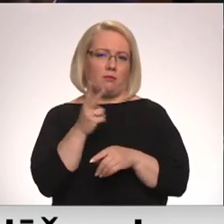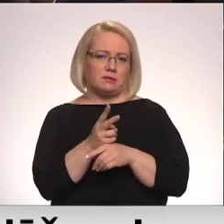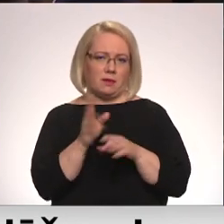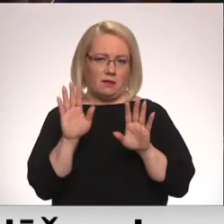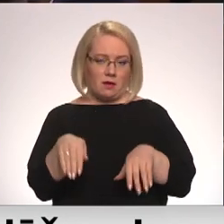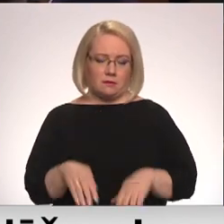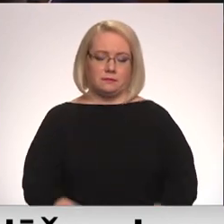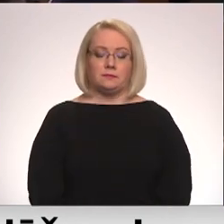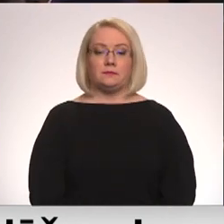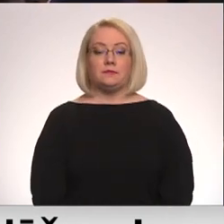Ienku Skraudiņš, Latvijas televīzija.